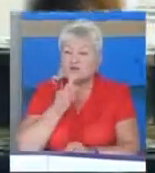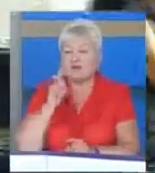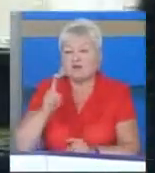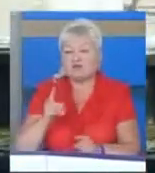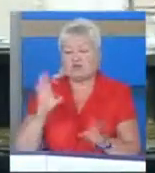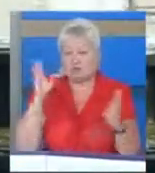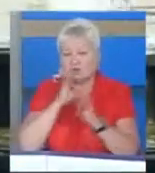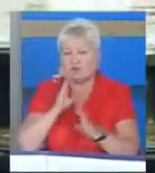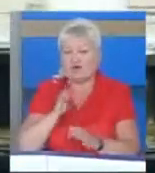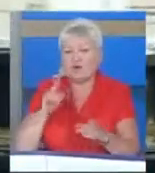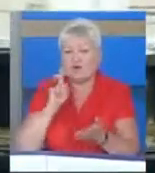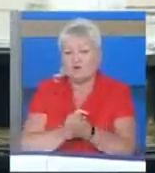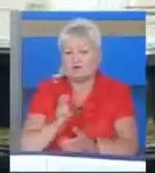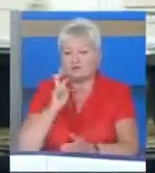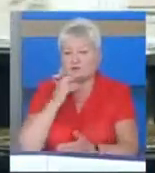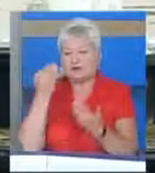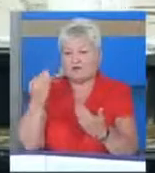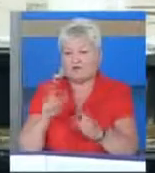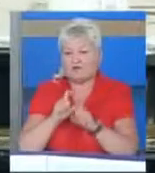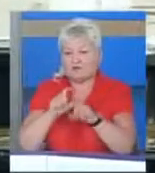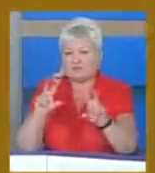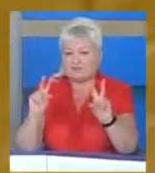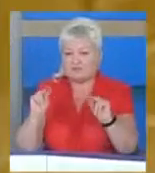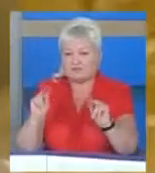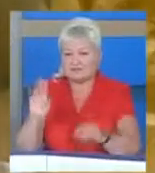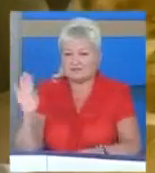доля обов'язково усміхнеться вам у відповідь. Щастива!